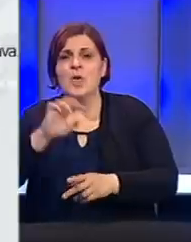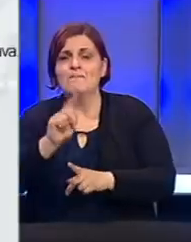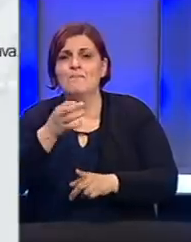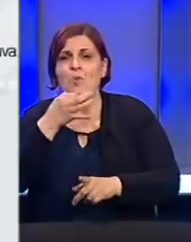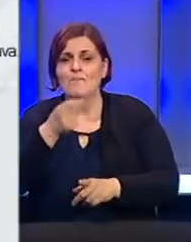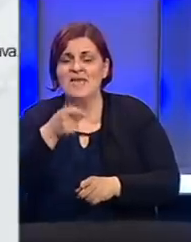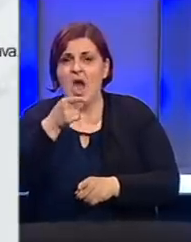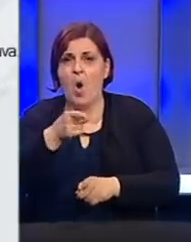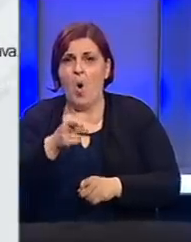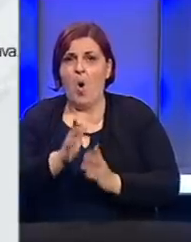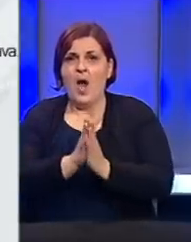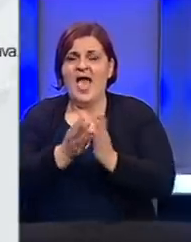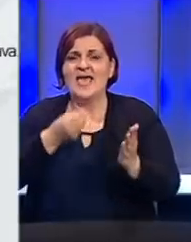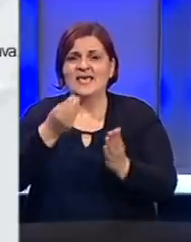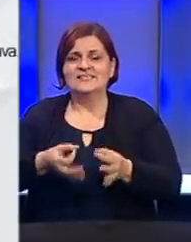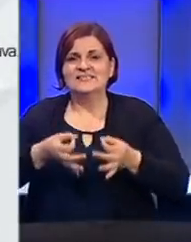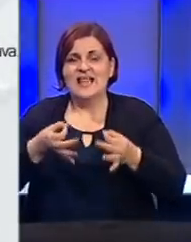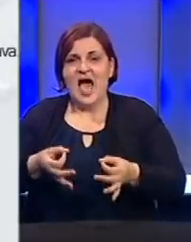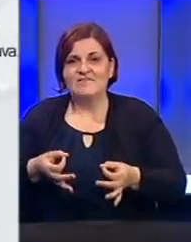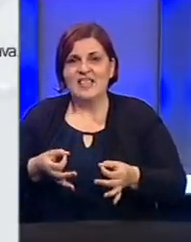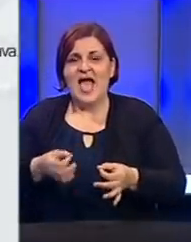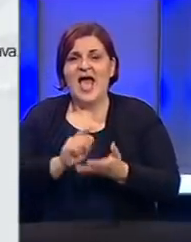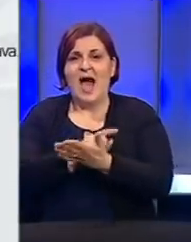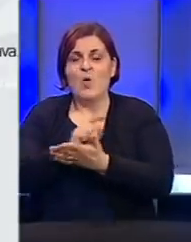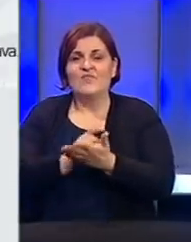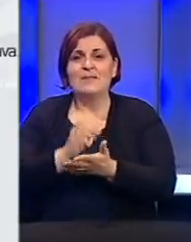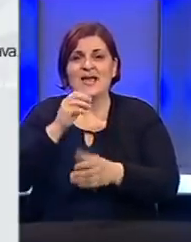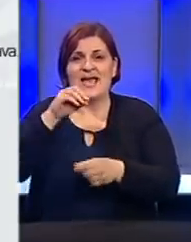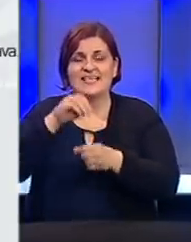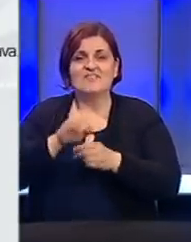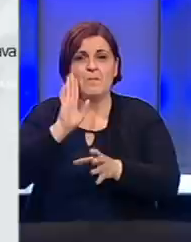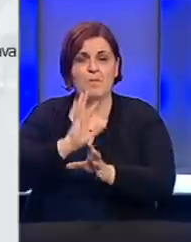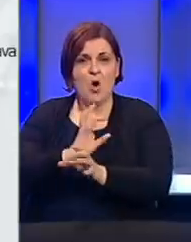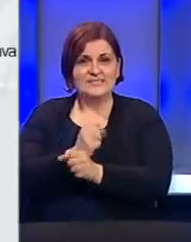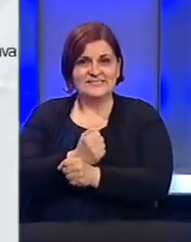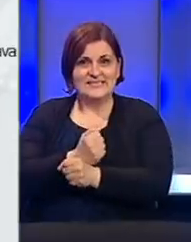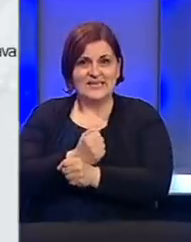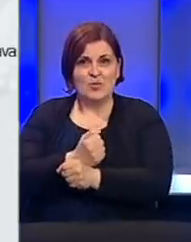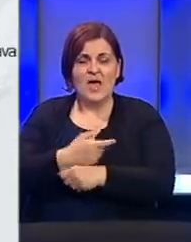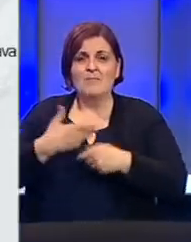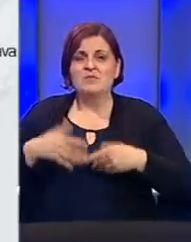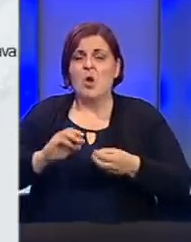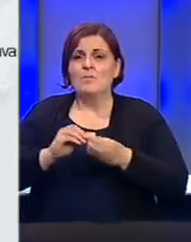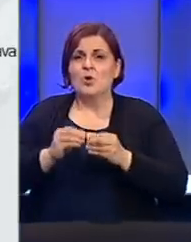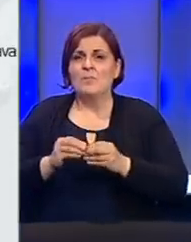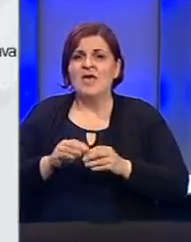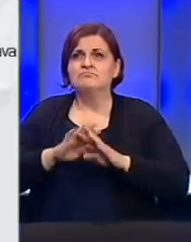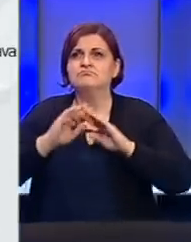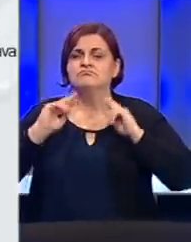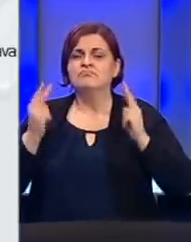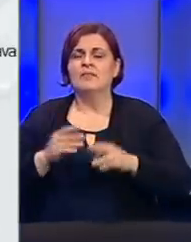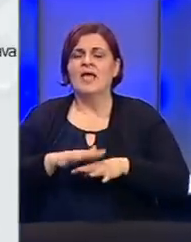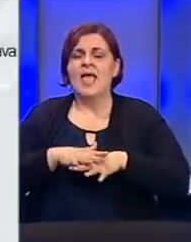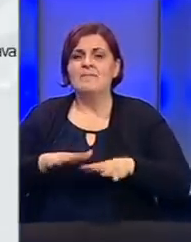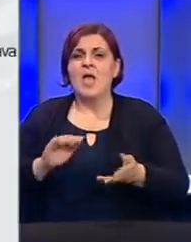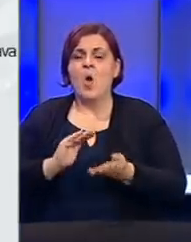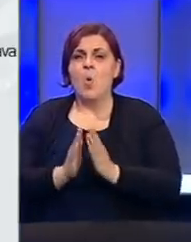pitanju navedenog svetog misnog slavlja da se u vremenu kada stanovnici BiH ispaštaju od posljedica globalne pandemije